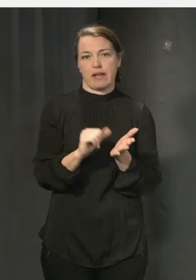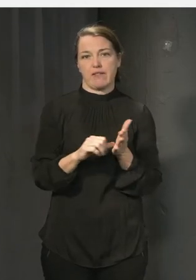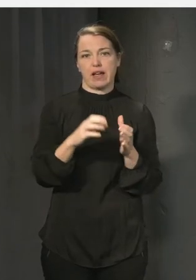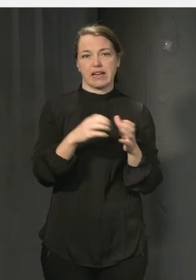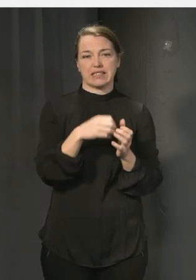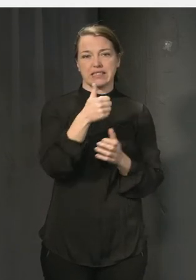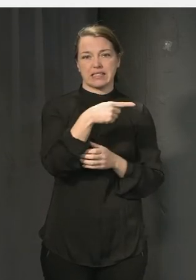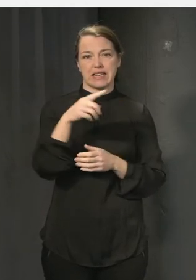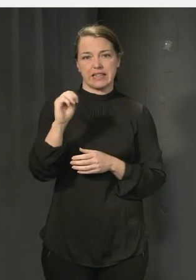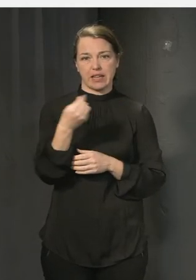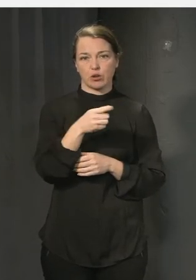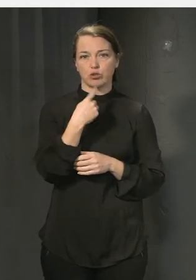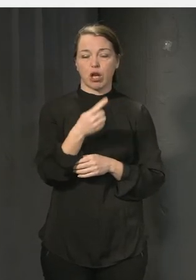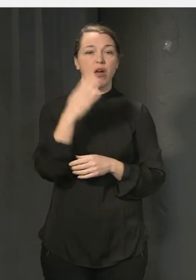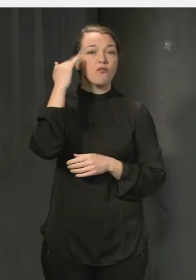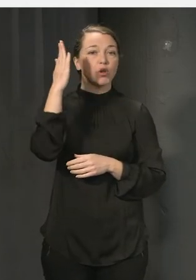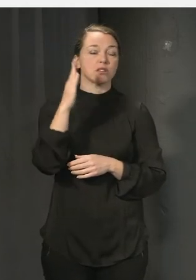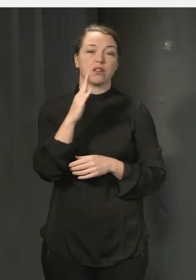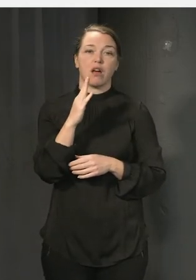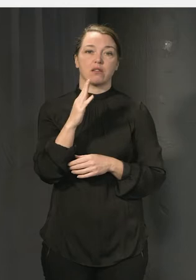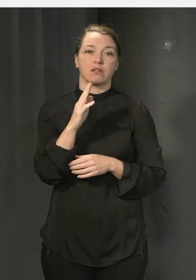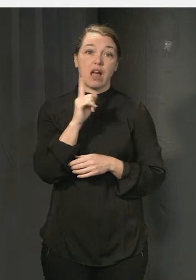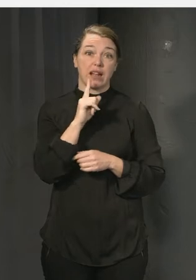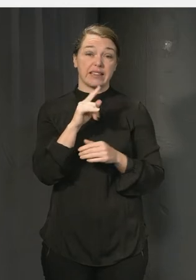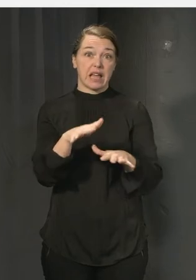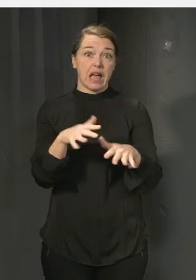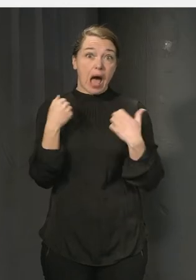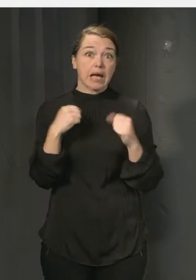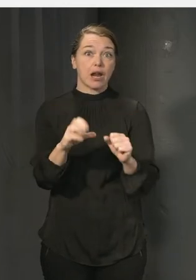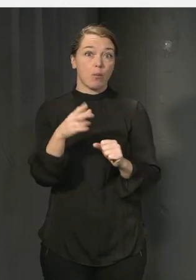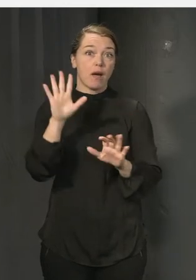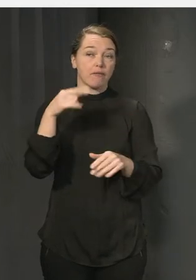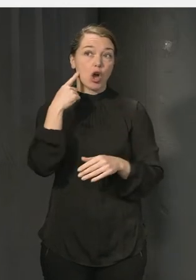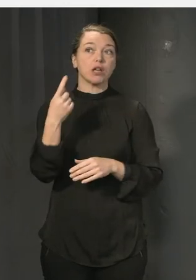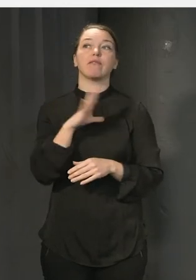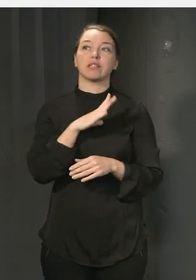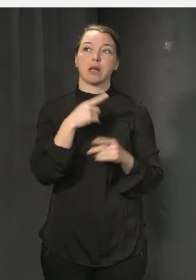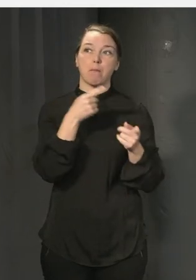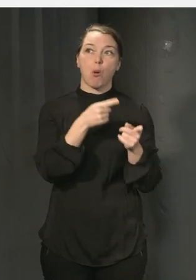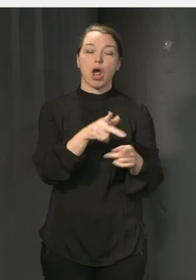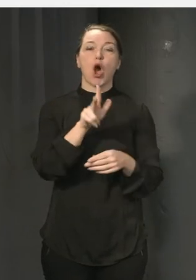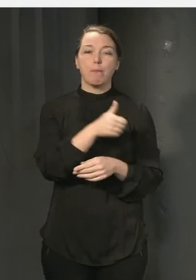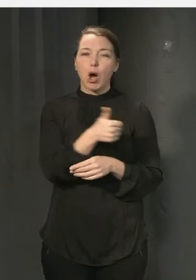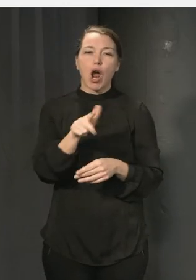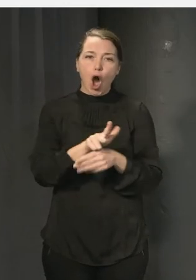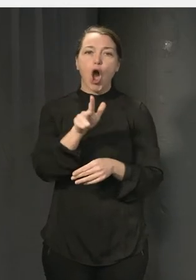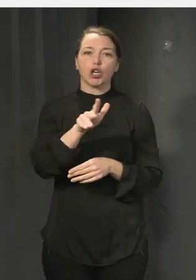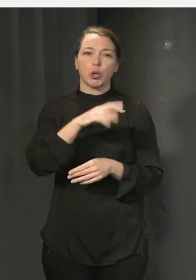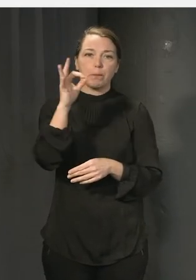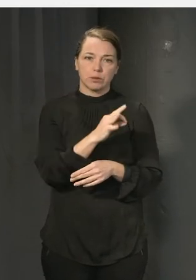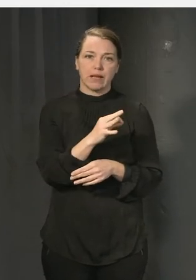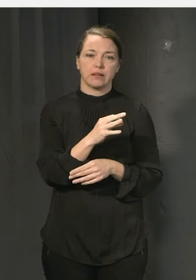69 som sa att vuxna alltid agerar när de får kännedom av mobbning eller kränkningar. 18. 18 så det är en